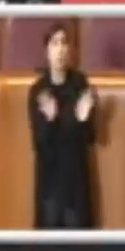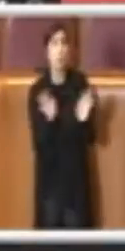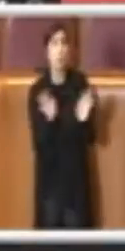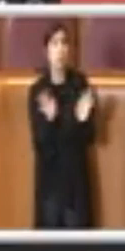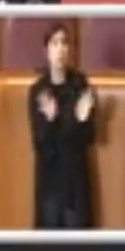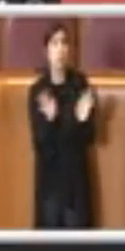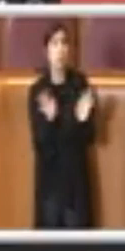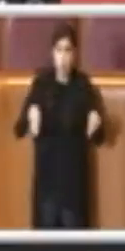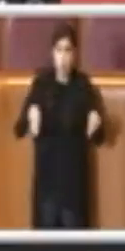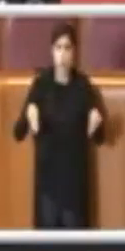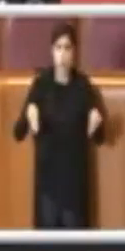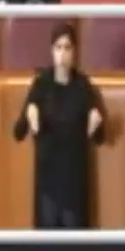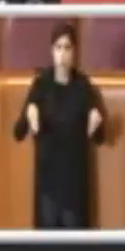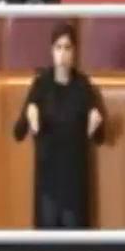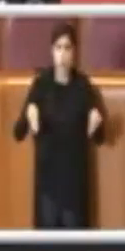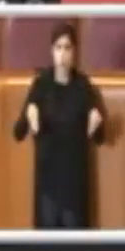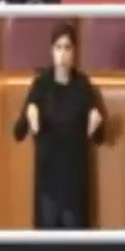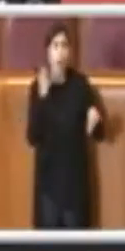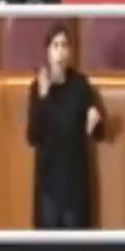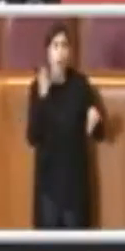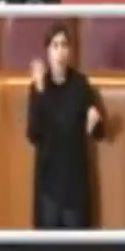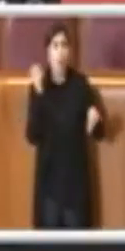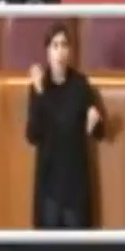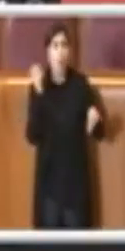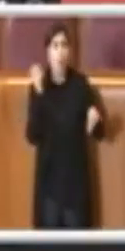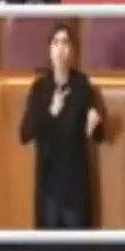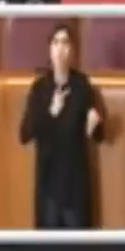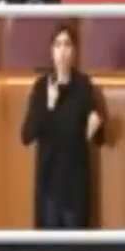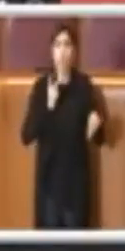avrebbero magari in alcuni casi comportato